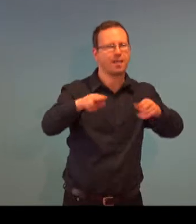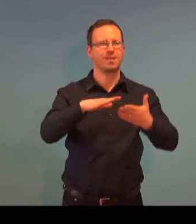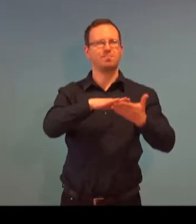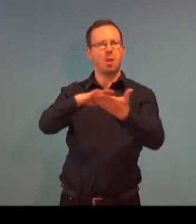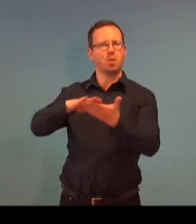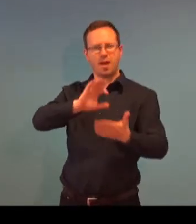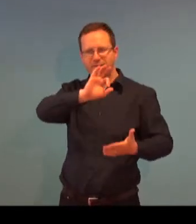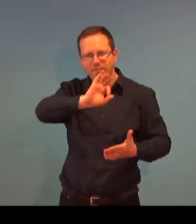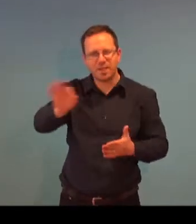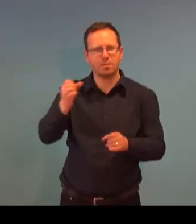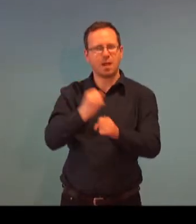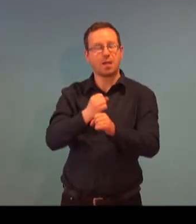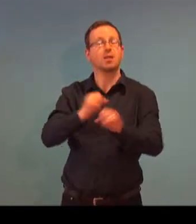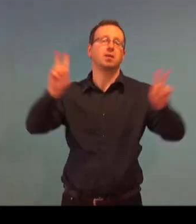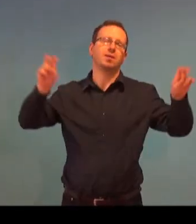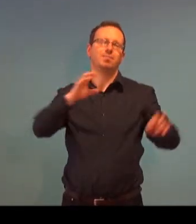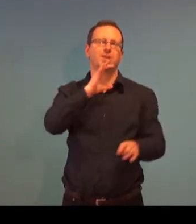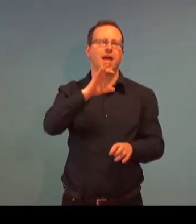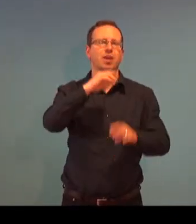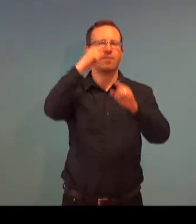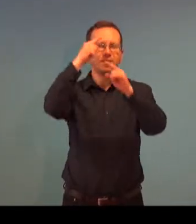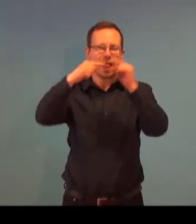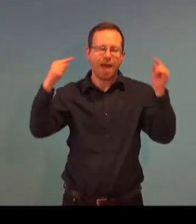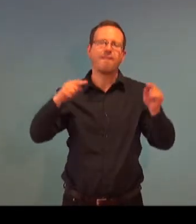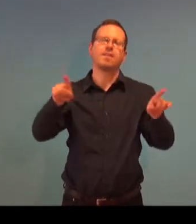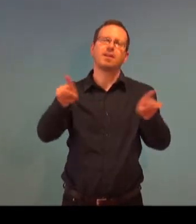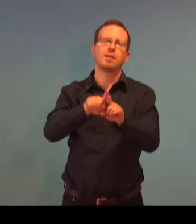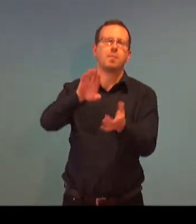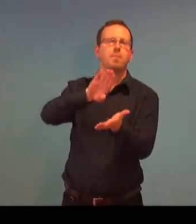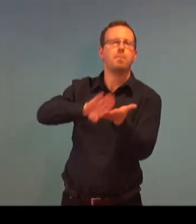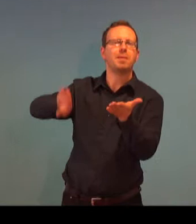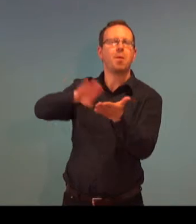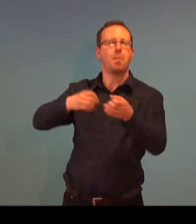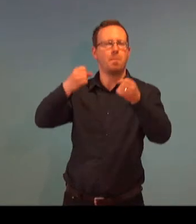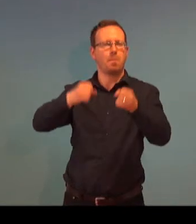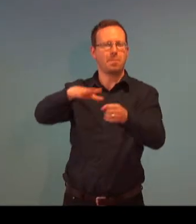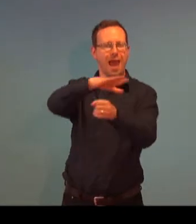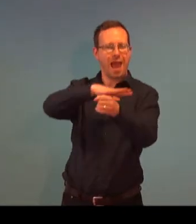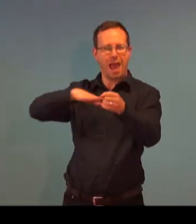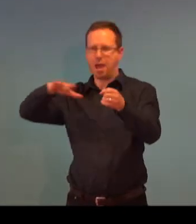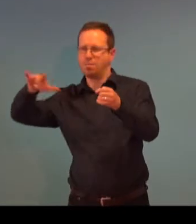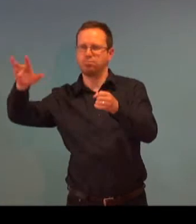znovu vrátit do společnosti a najít si dobré pracovní uplatnění.